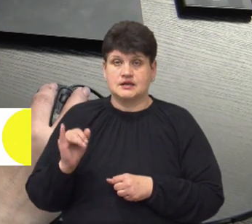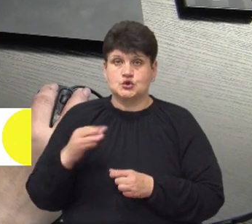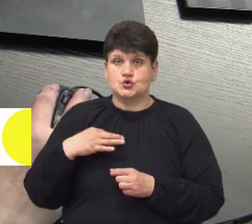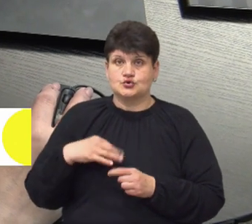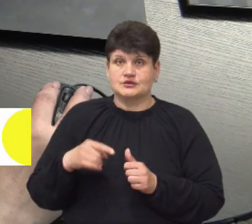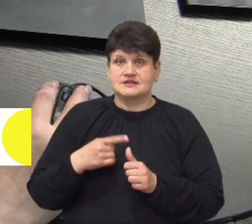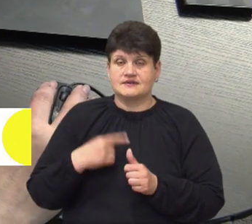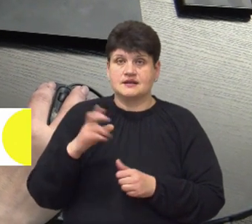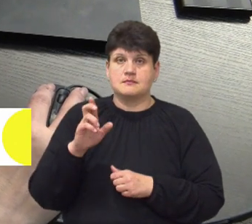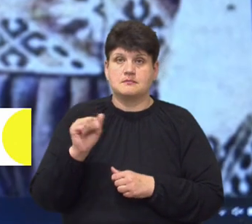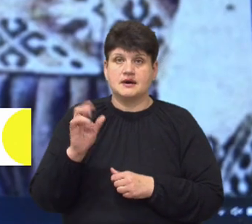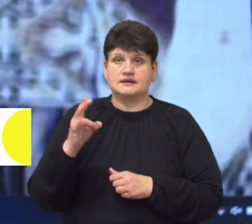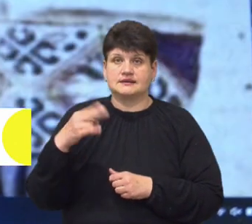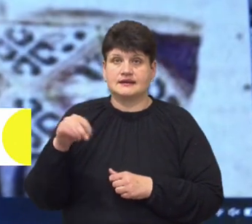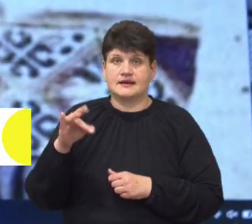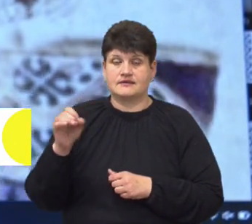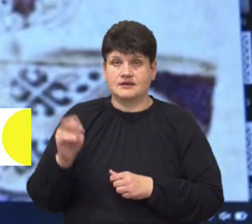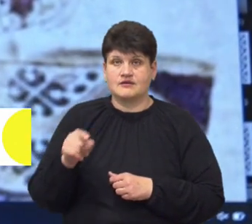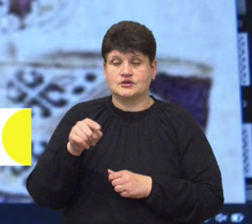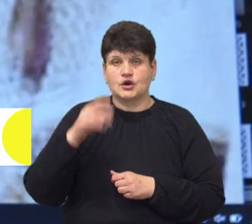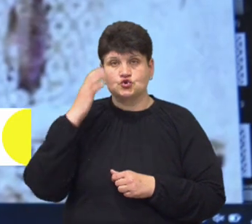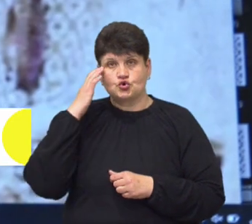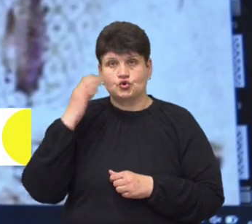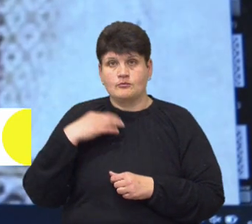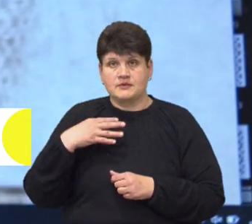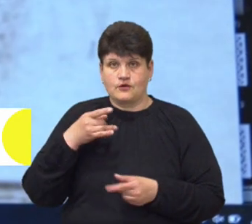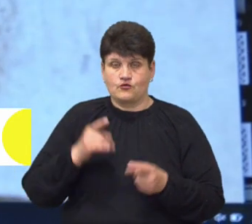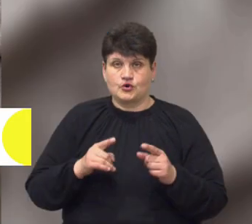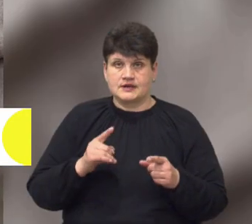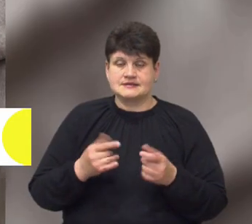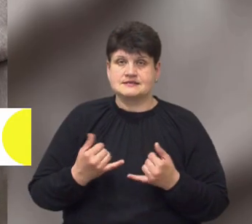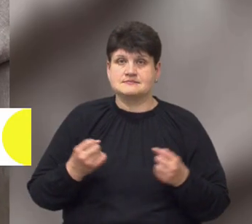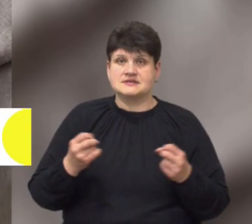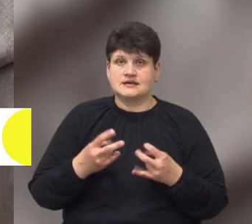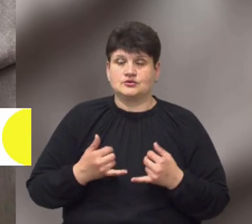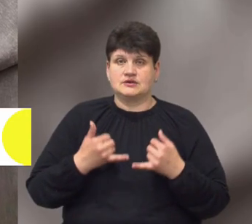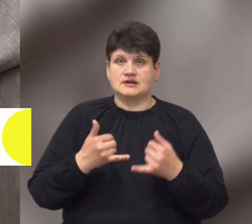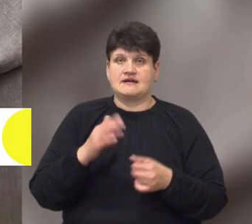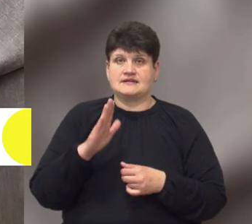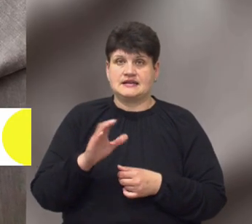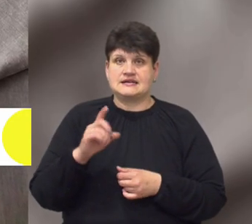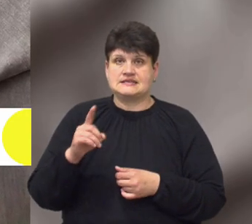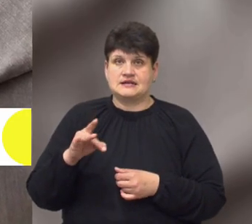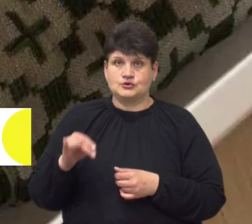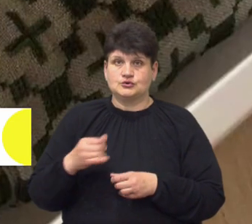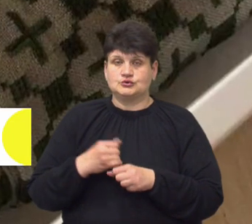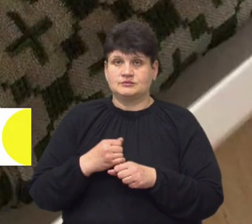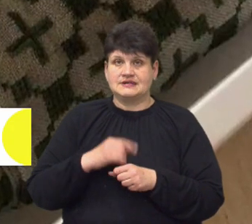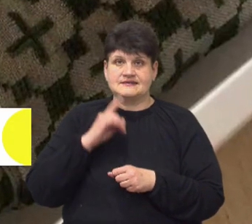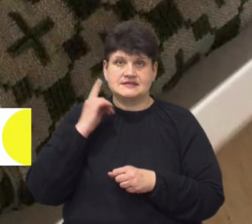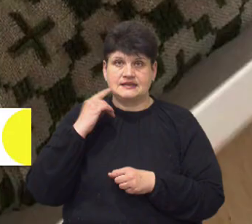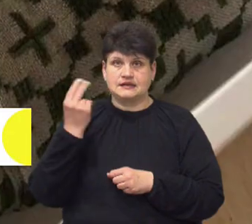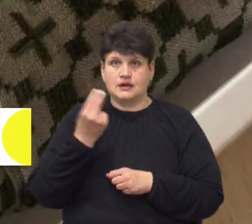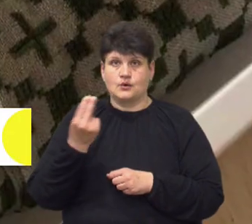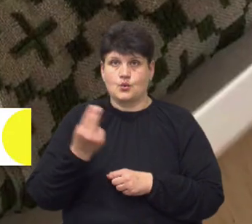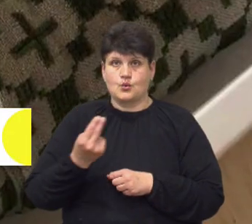Бандерівкою. В оригіналі вона чорно-біла. Спеціально для Валерія Залужного створили варіант у стилі мілітарі, у зеленому кольорі,